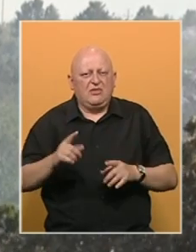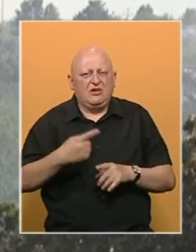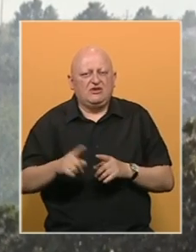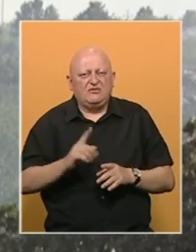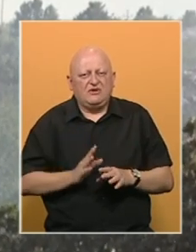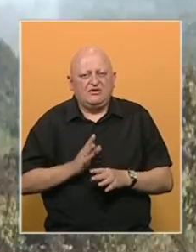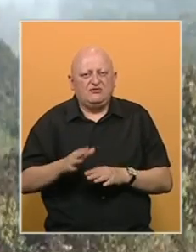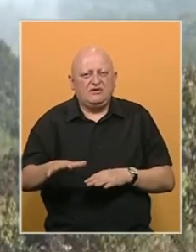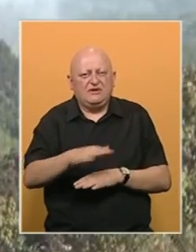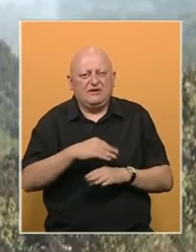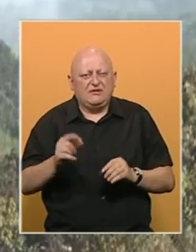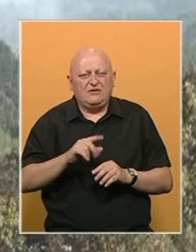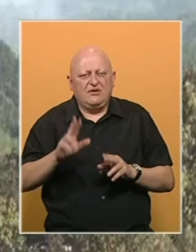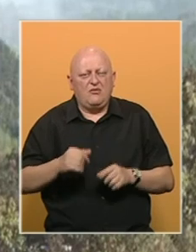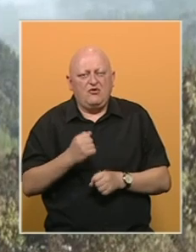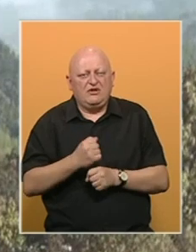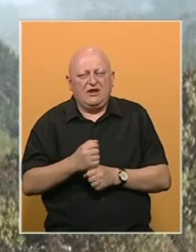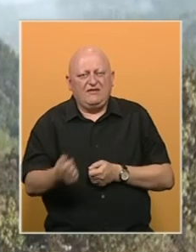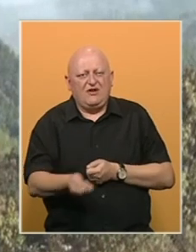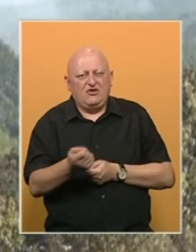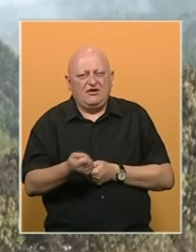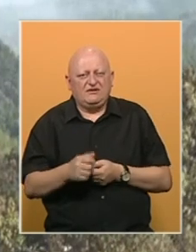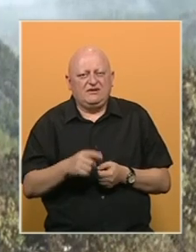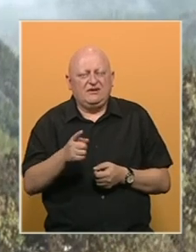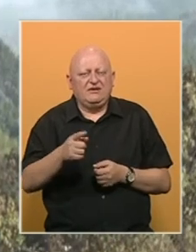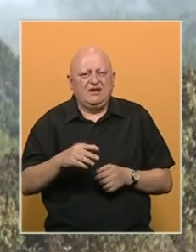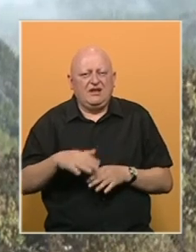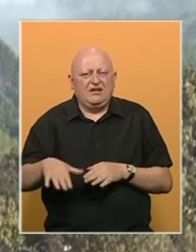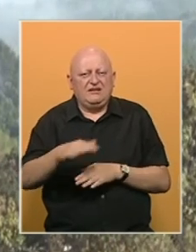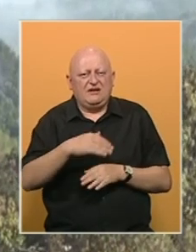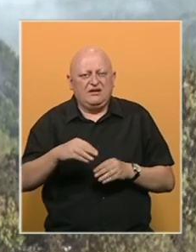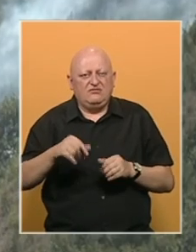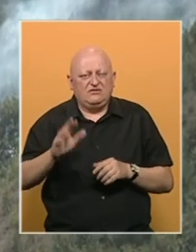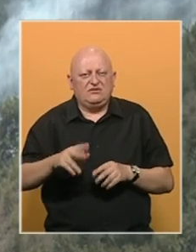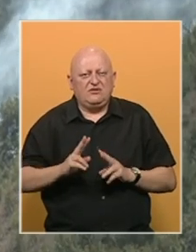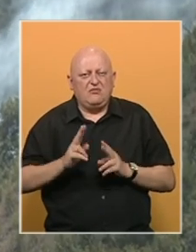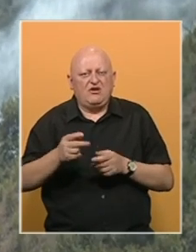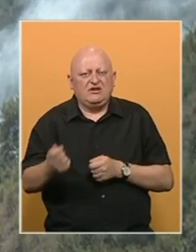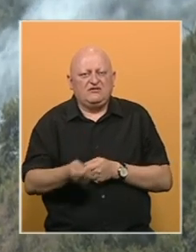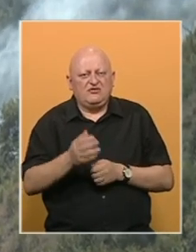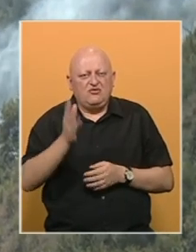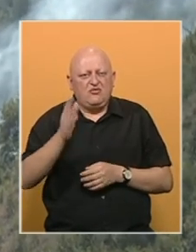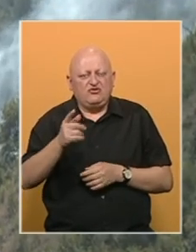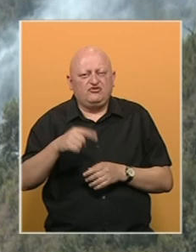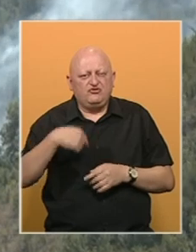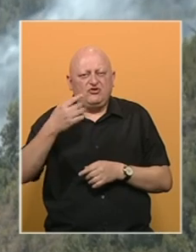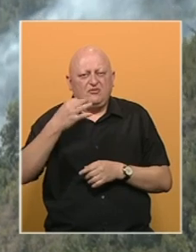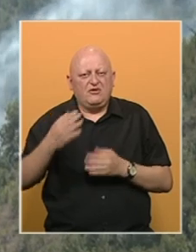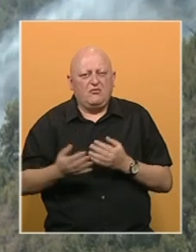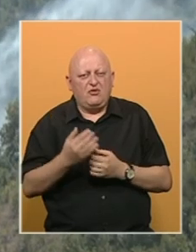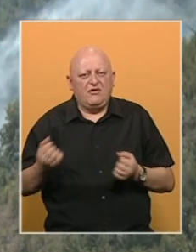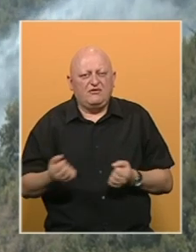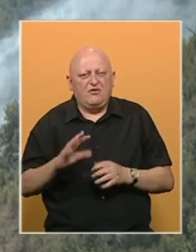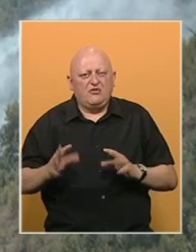zbog nepristupačnosti terena nije moguće djelovanje vatrogaseca. Na terenu su danas i mostarski vatrogasi, budući da se tokom dana